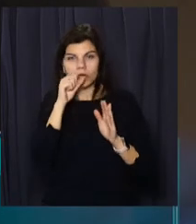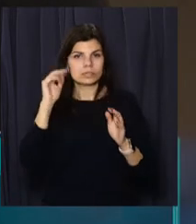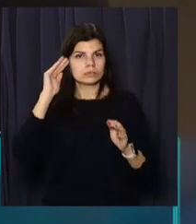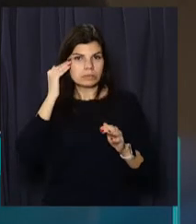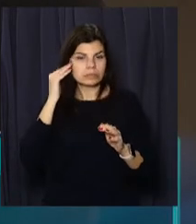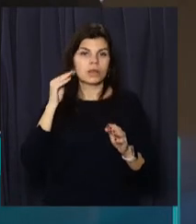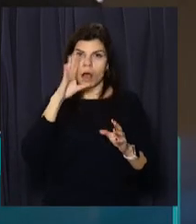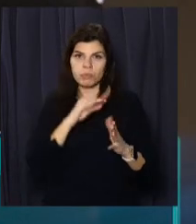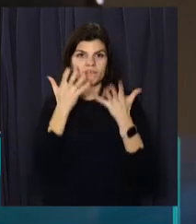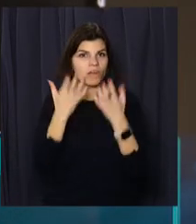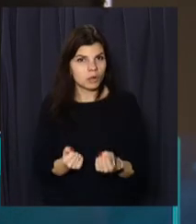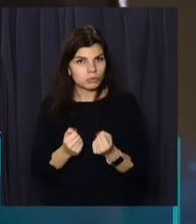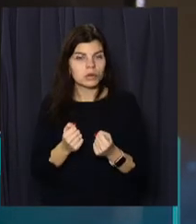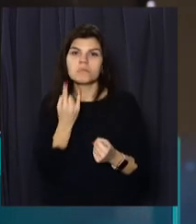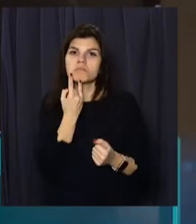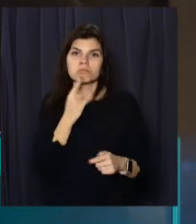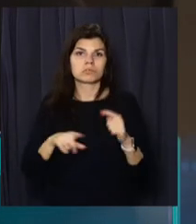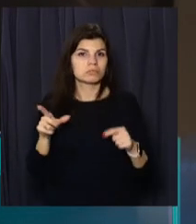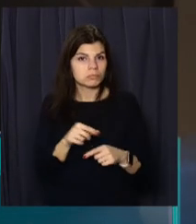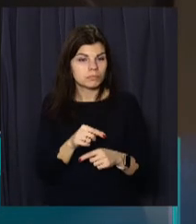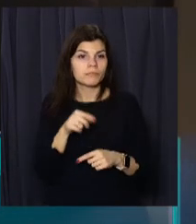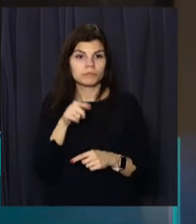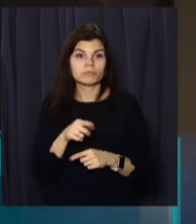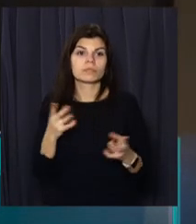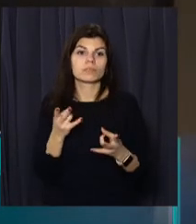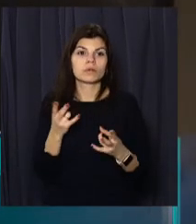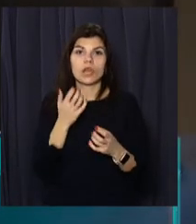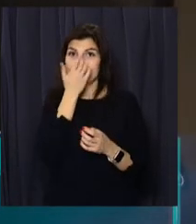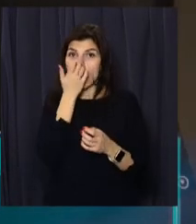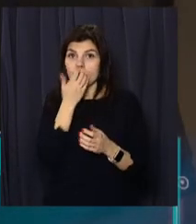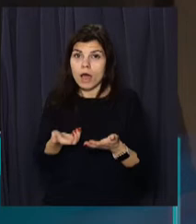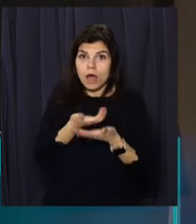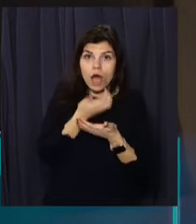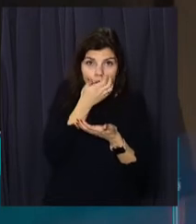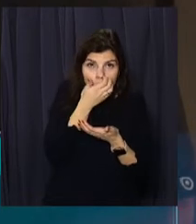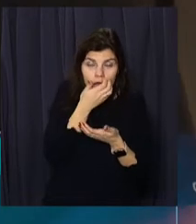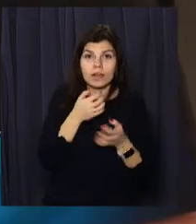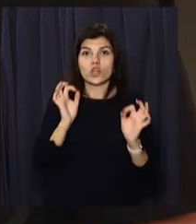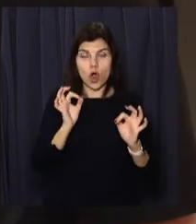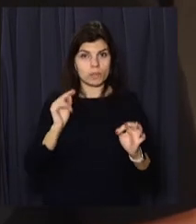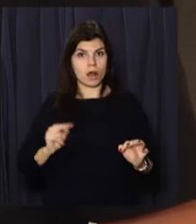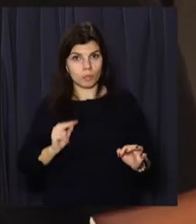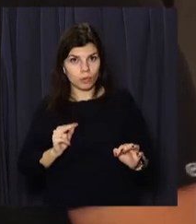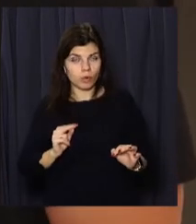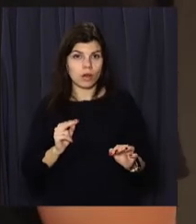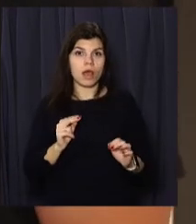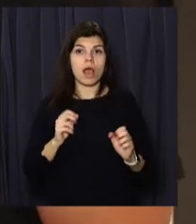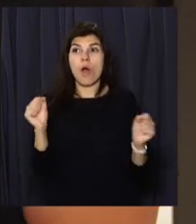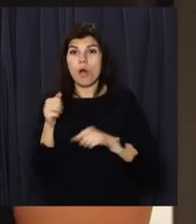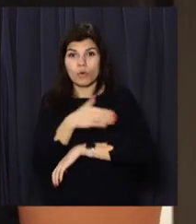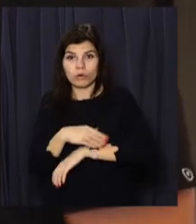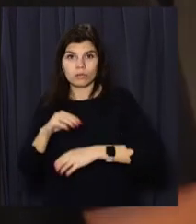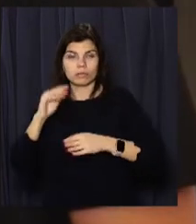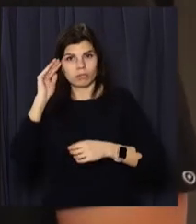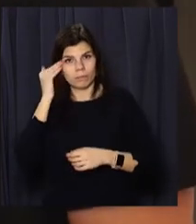В такому випадку ці телефони потрібно буде заносити тепло, загрівати, розогрівати, і тоді вже вони будуть нормально працювати.